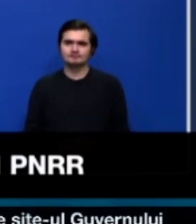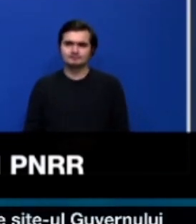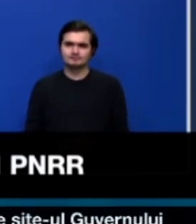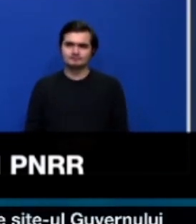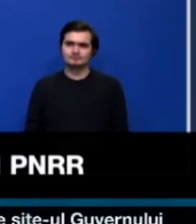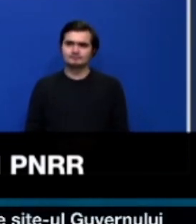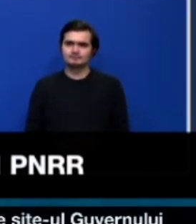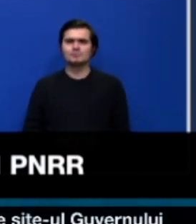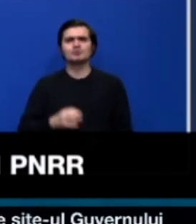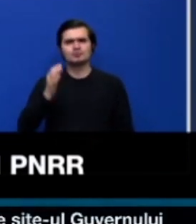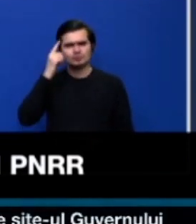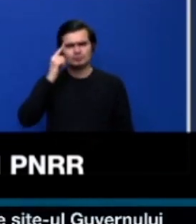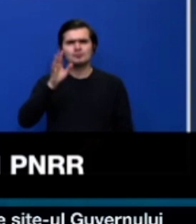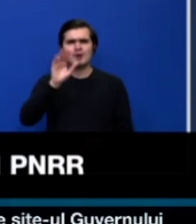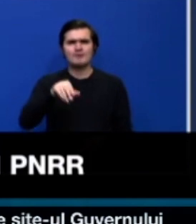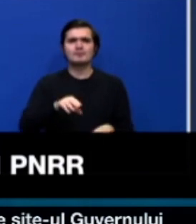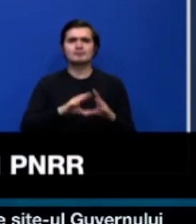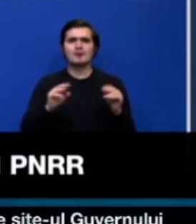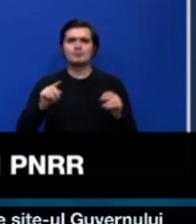Sunt convins că sunt.